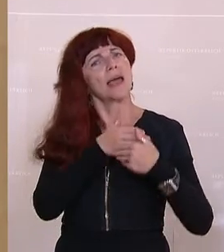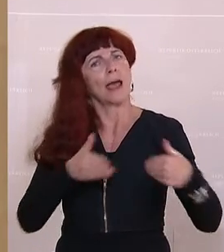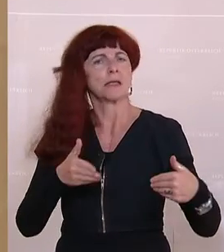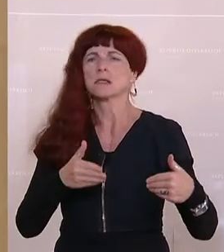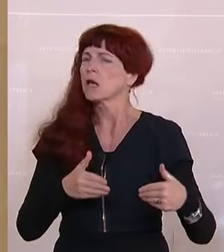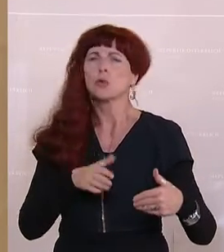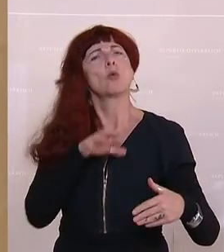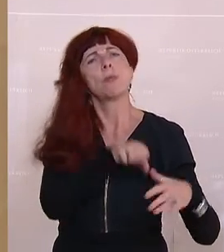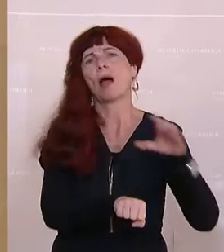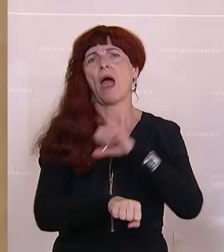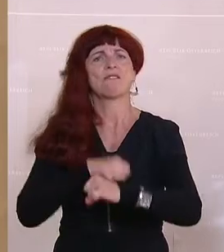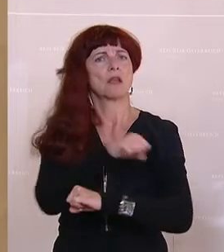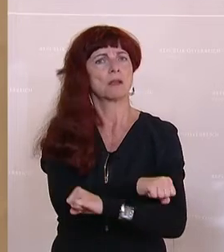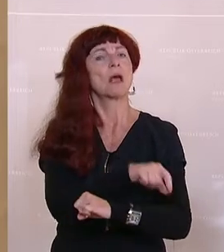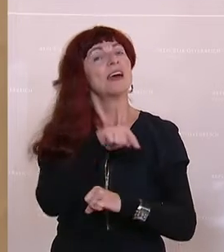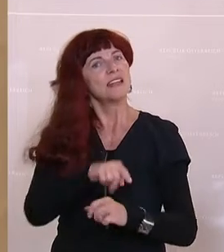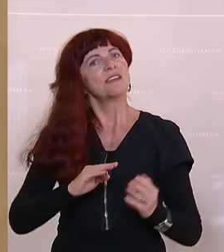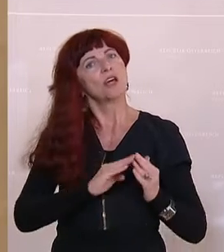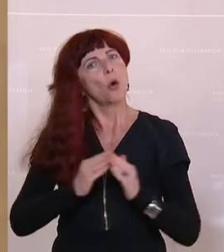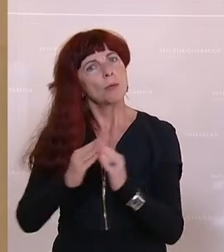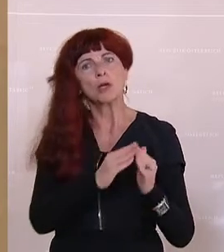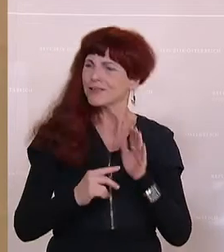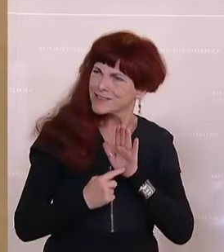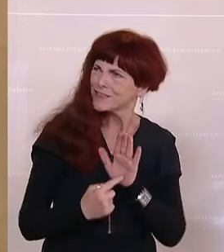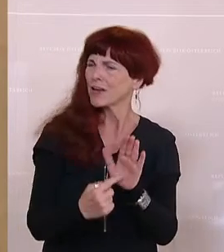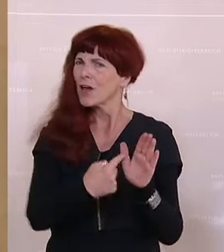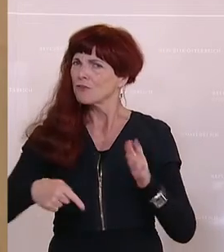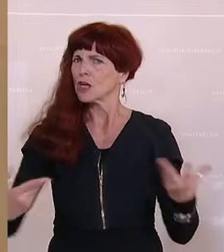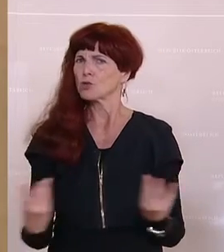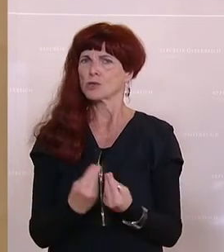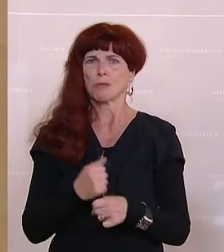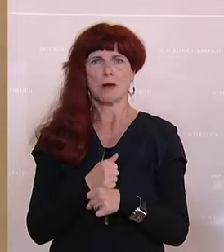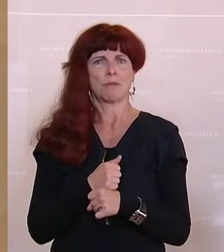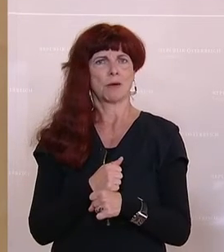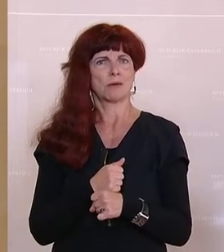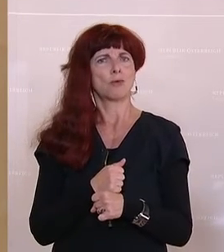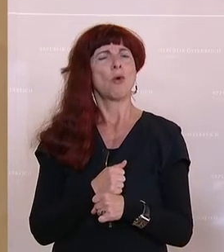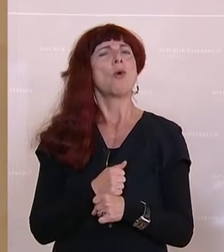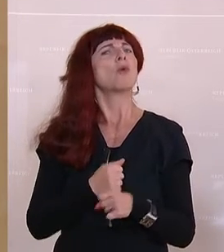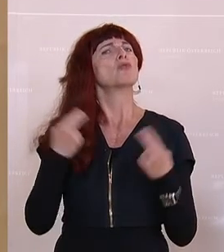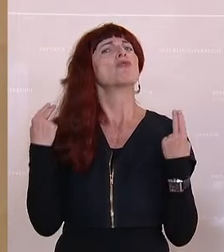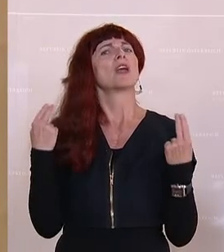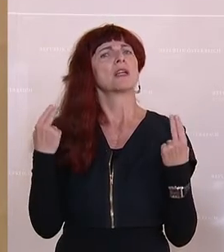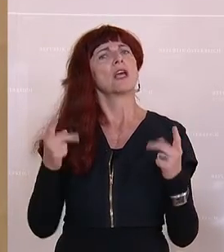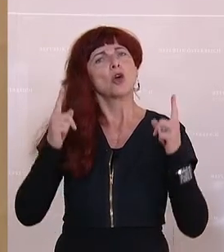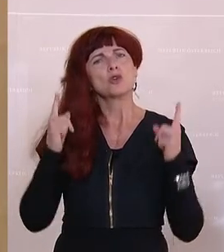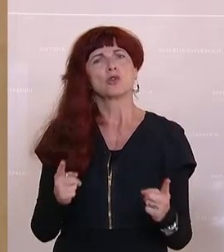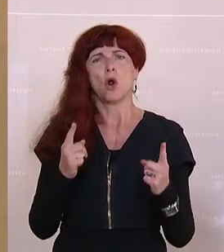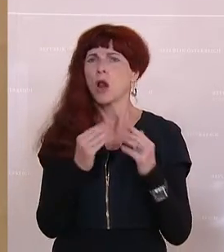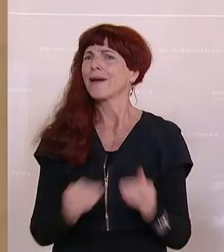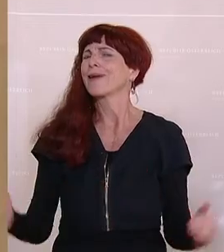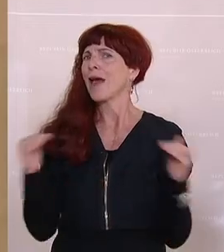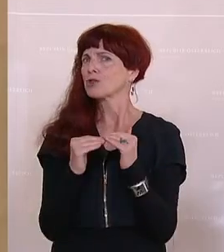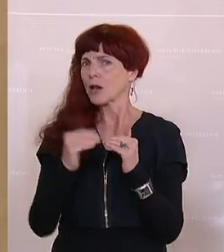dass diese Community auch ein sichtbares Zeichen gibt, dass wir auch zusammenarbeiten. Und ich finde es auch sehr wichtig, dass wir hier auch einen wichtigen Schritt für Gleichstellung,